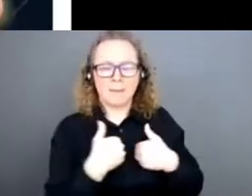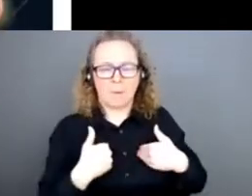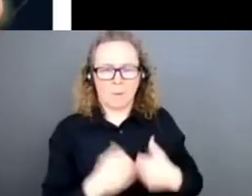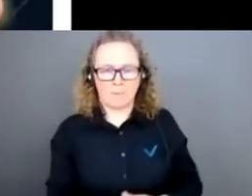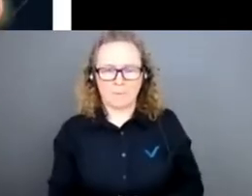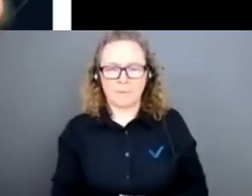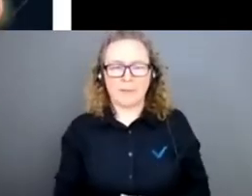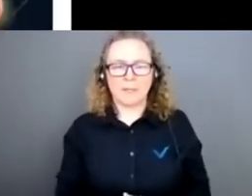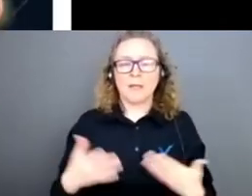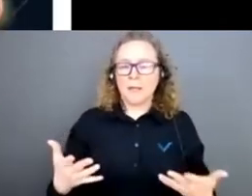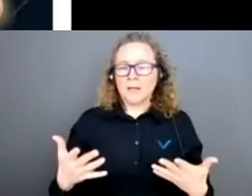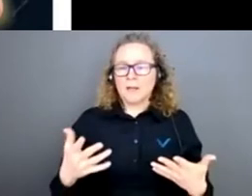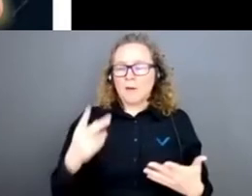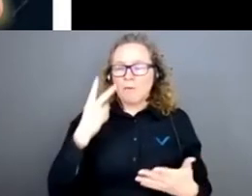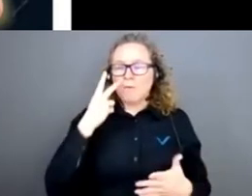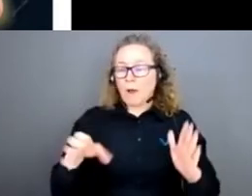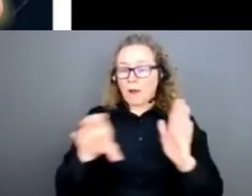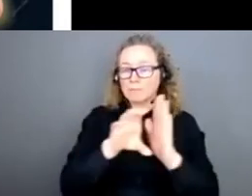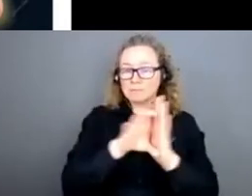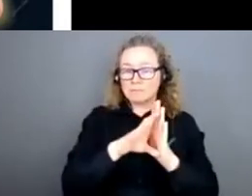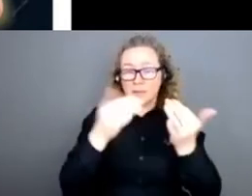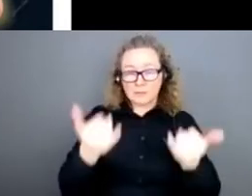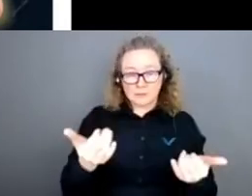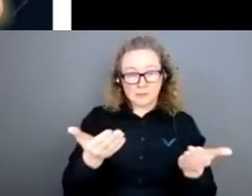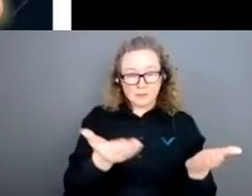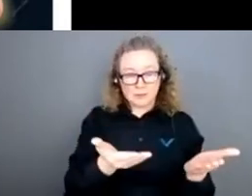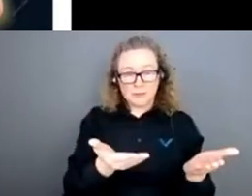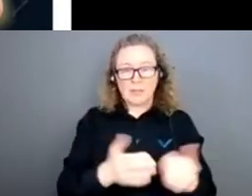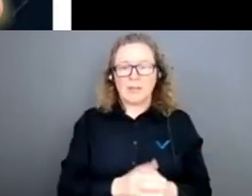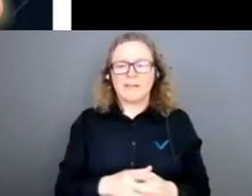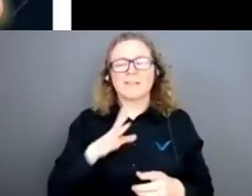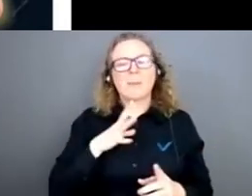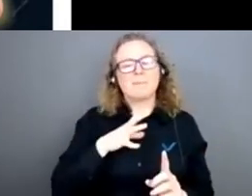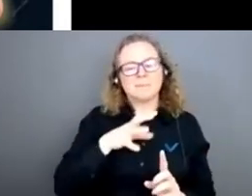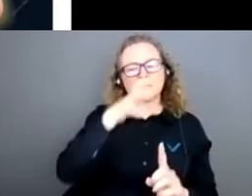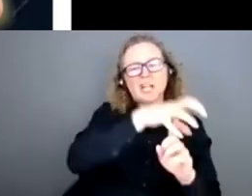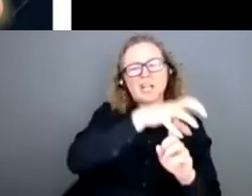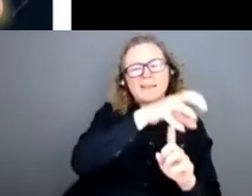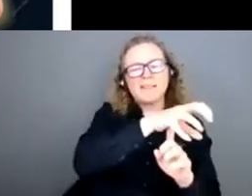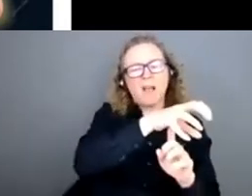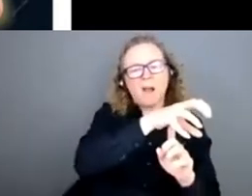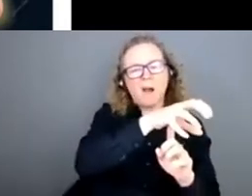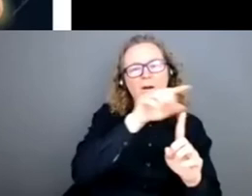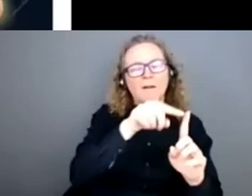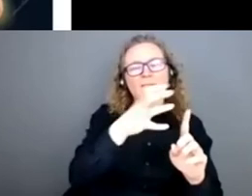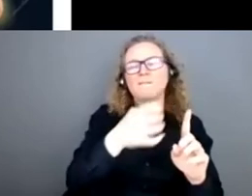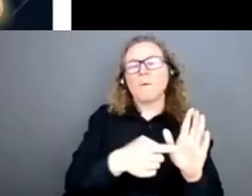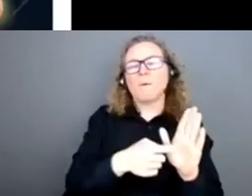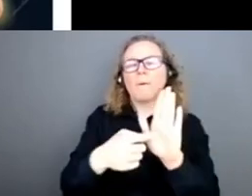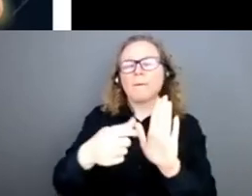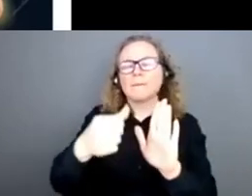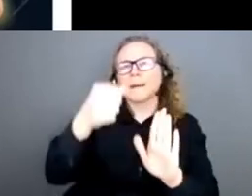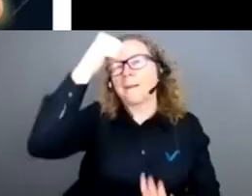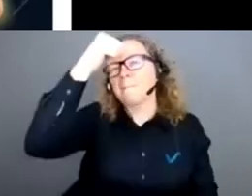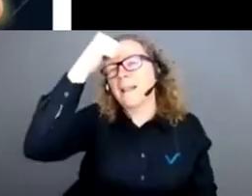La somptueuse iconographie que vous voyez, j'espère, avec l'image du champignon, c'est pour rappeler que c'est un mouvement